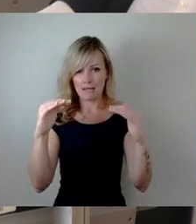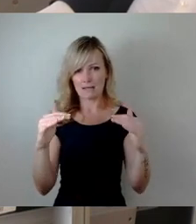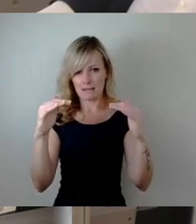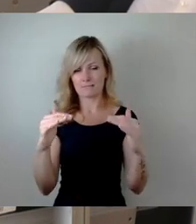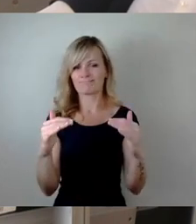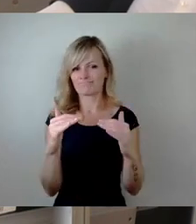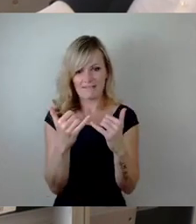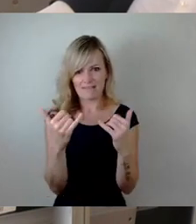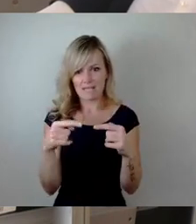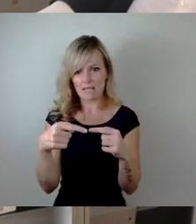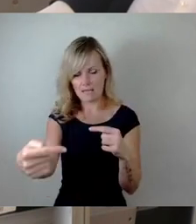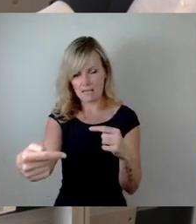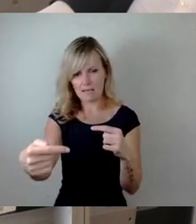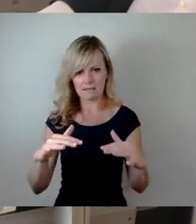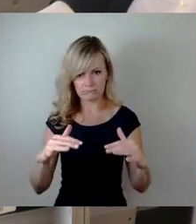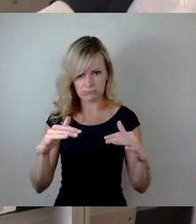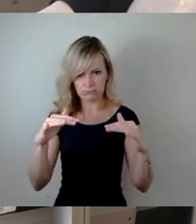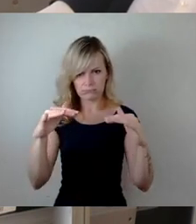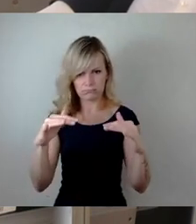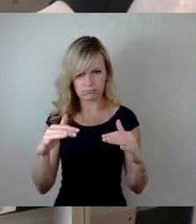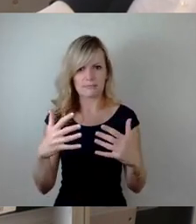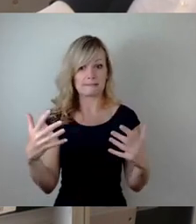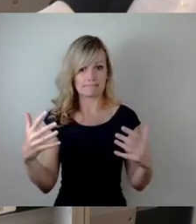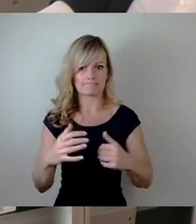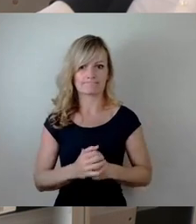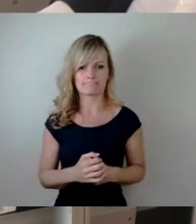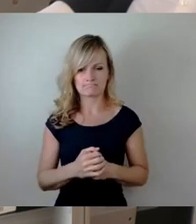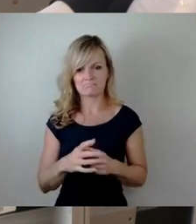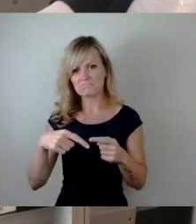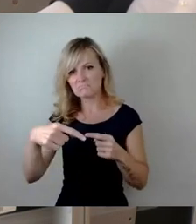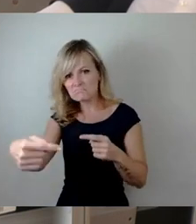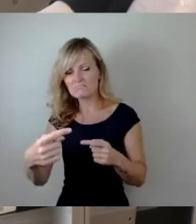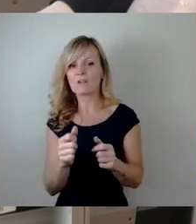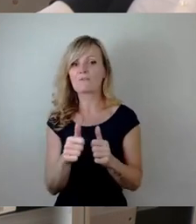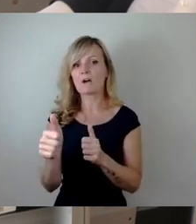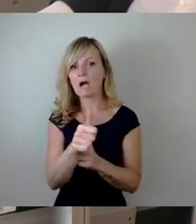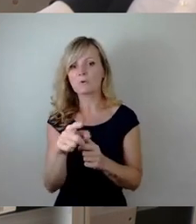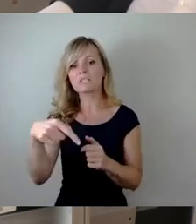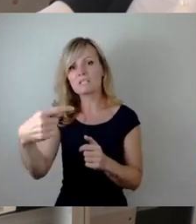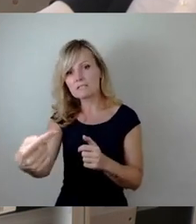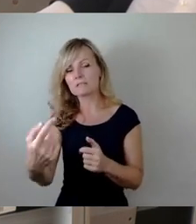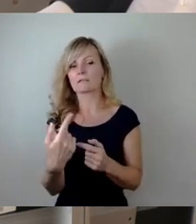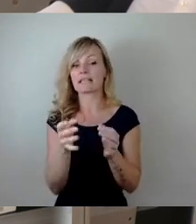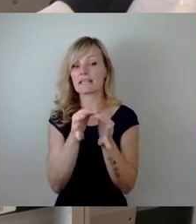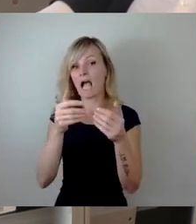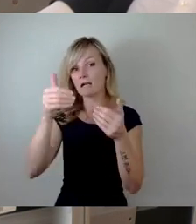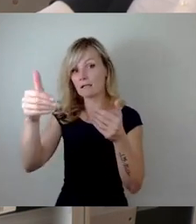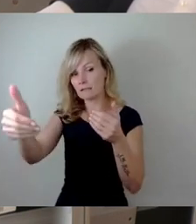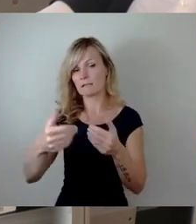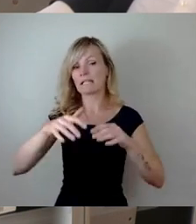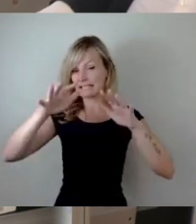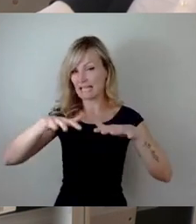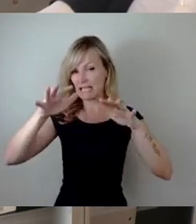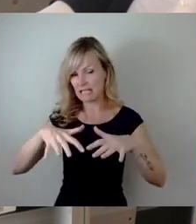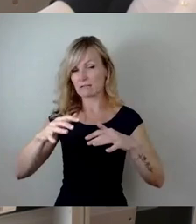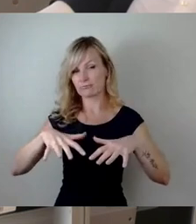Die Wetterlage und die Niederschlagsmengen, die für die kommenden Tage in Mittel